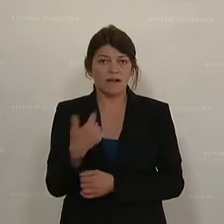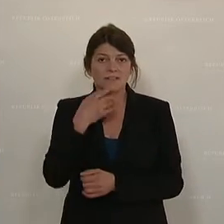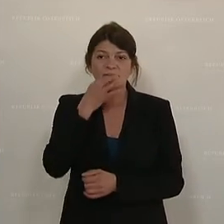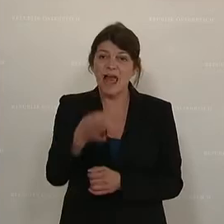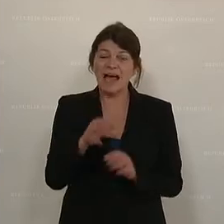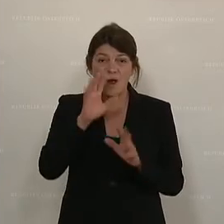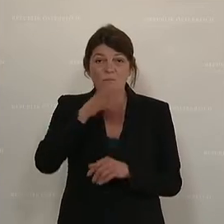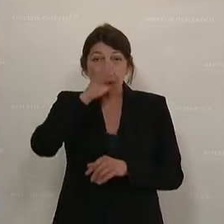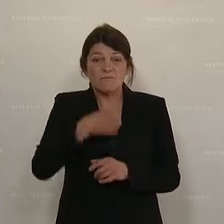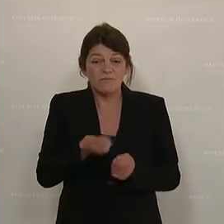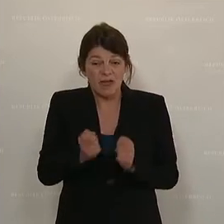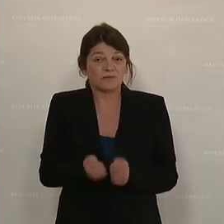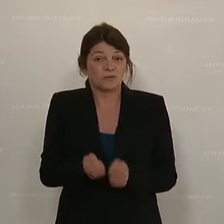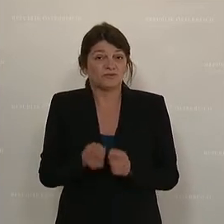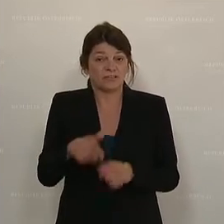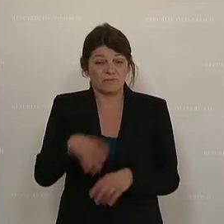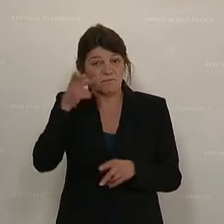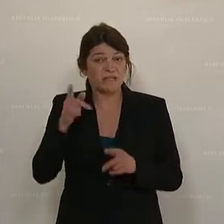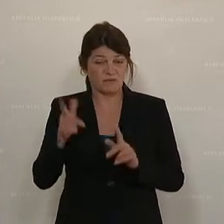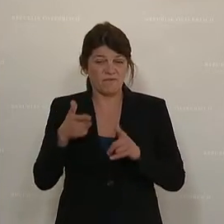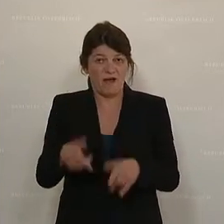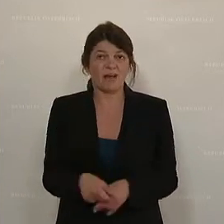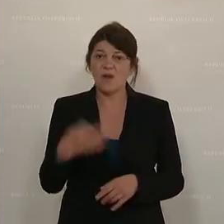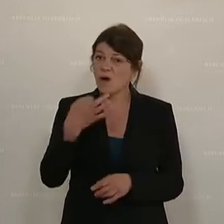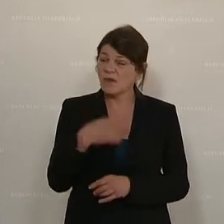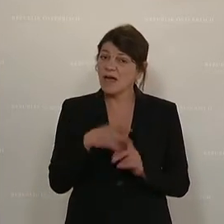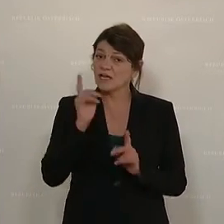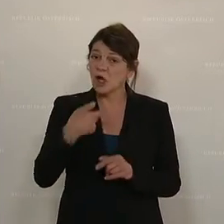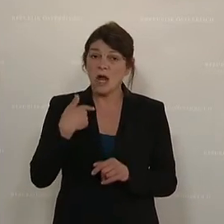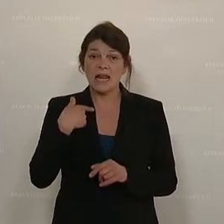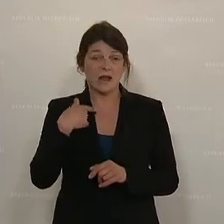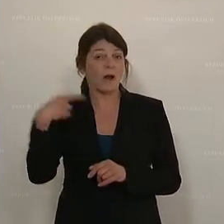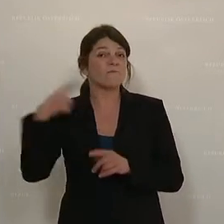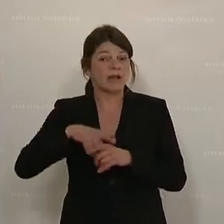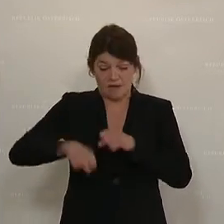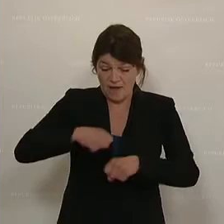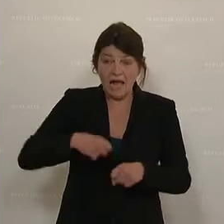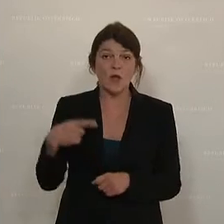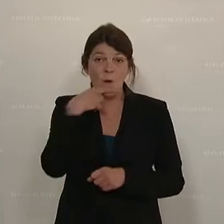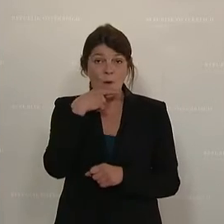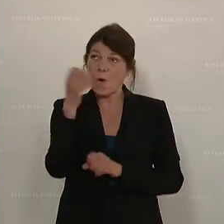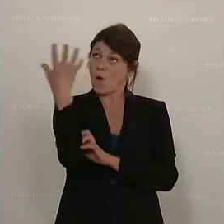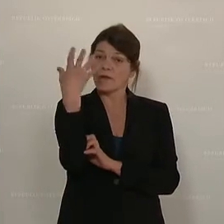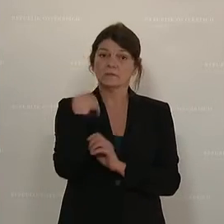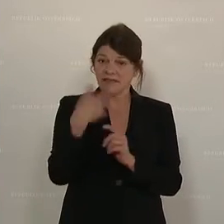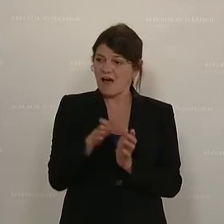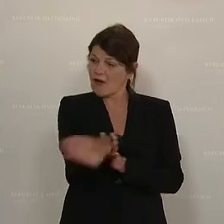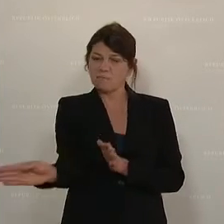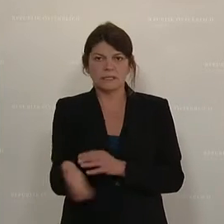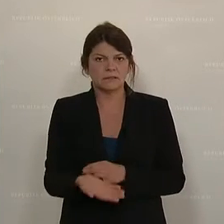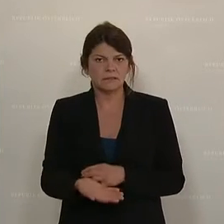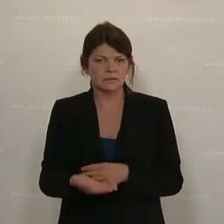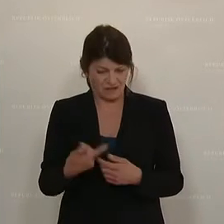Fiakkerpferde hier fahren oder die Frage, ob man bei Rot als Radfahrer fallweise abbiegen kann, statt den